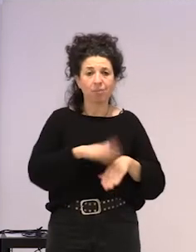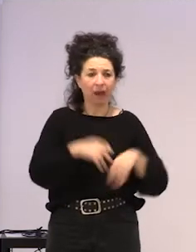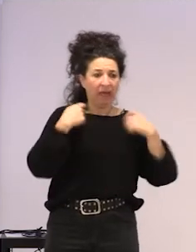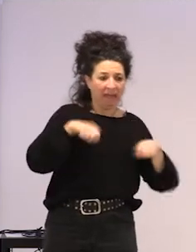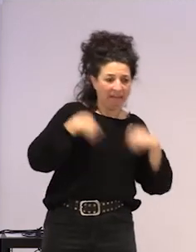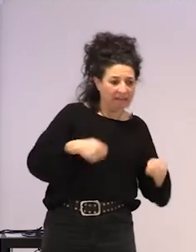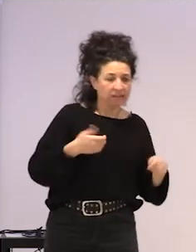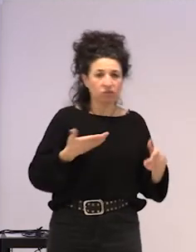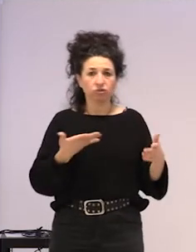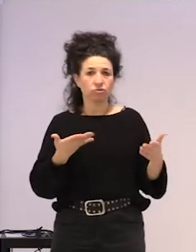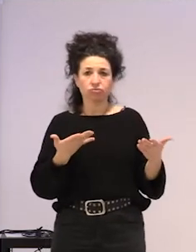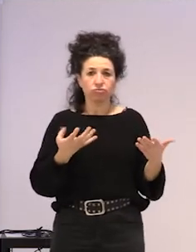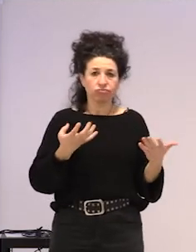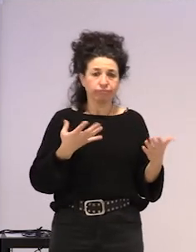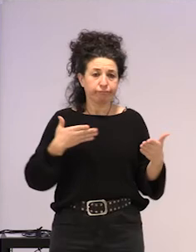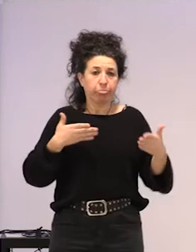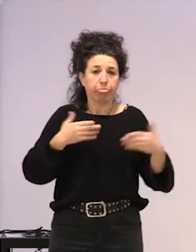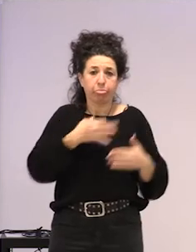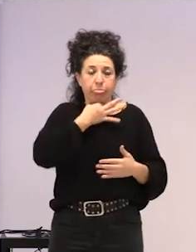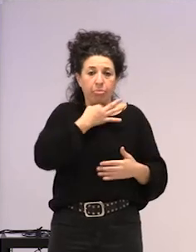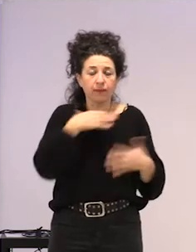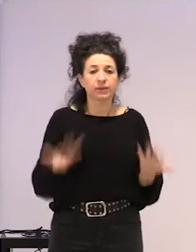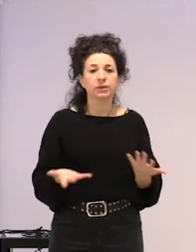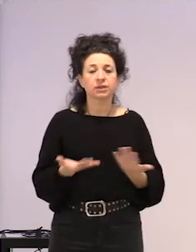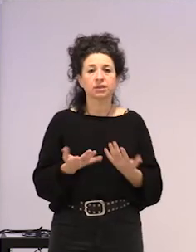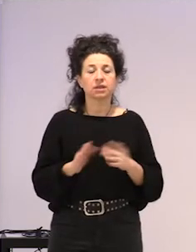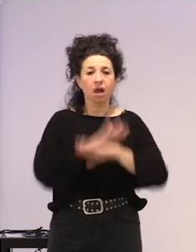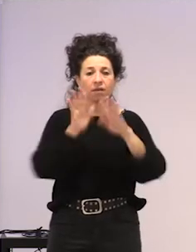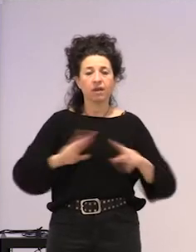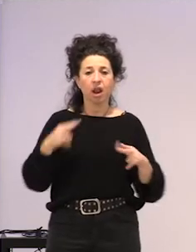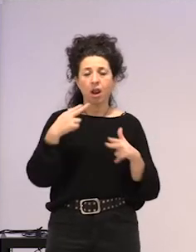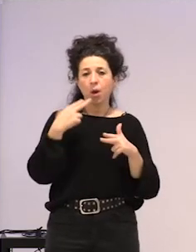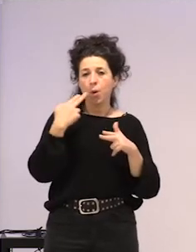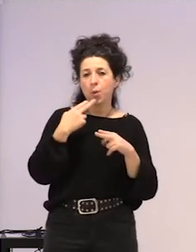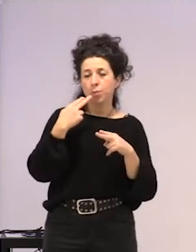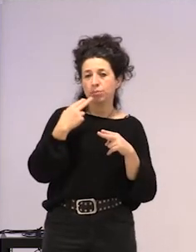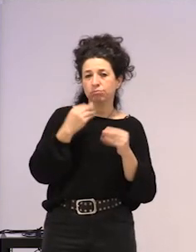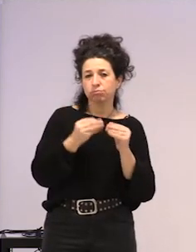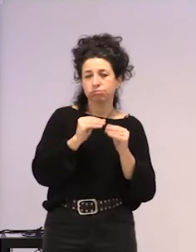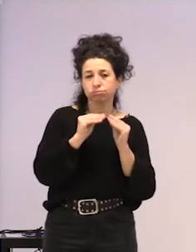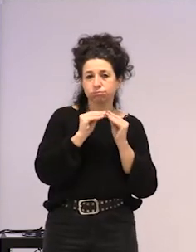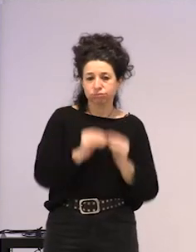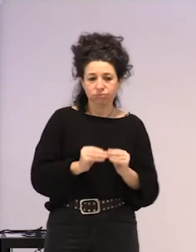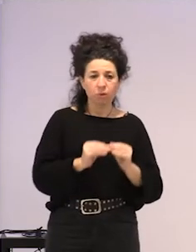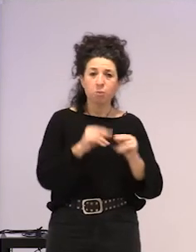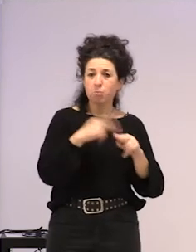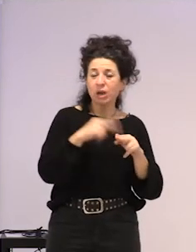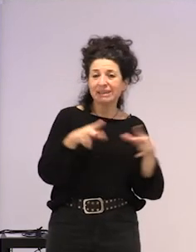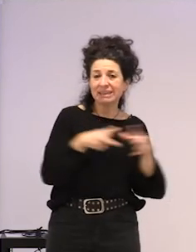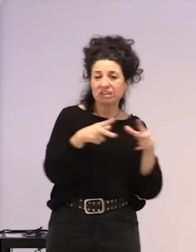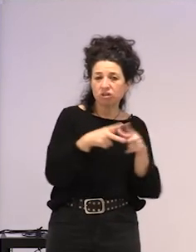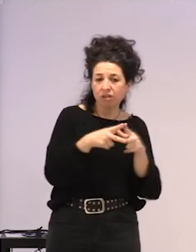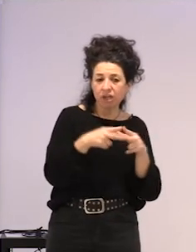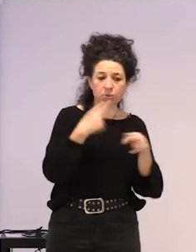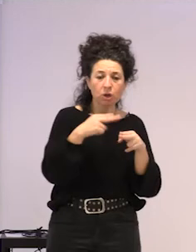askorekin topatzen dira, beraiek askotan esaten zuten, jo, ez que politika egiten diren, politika sozialetan, politika familiar